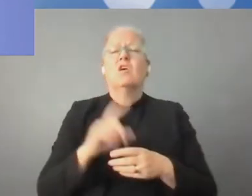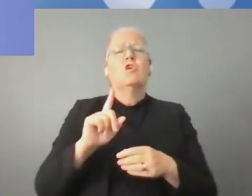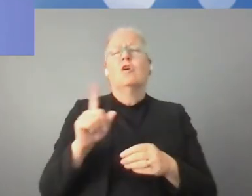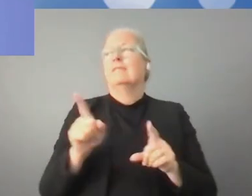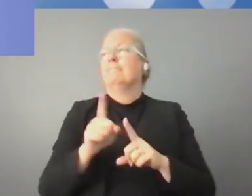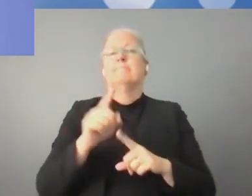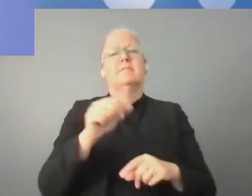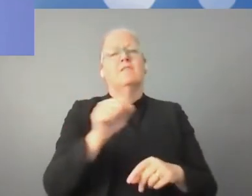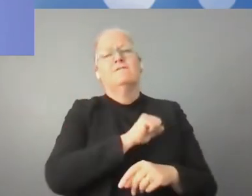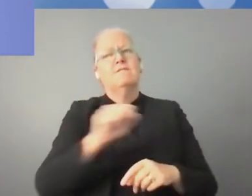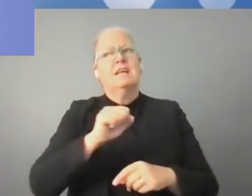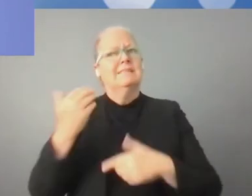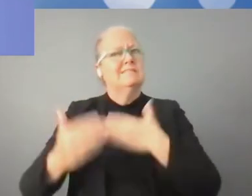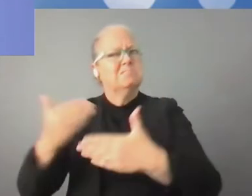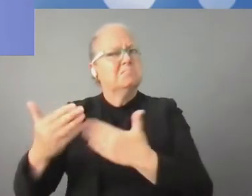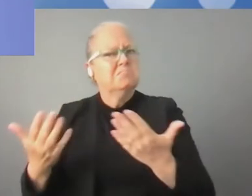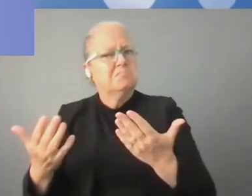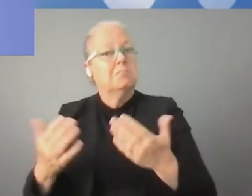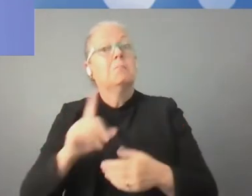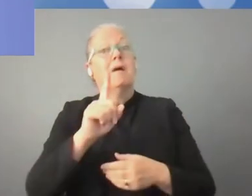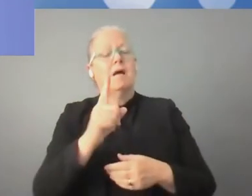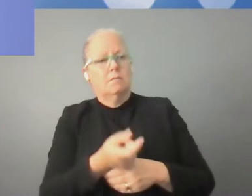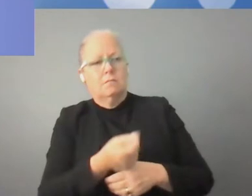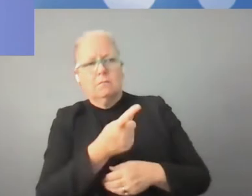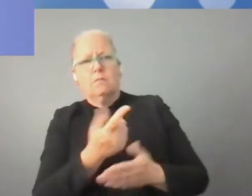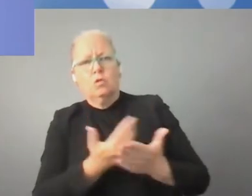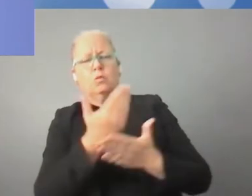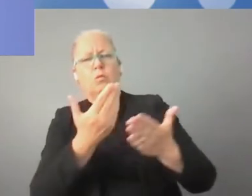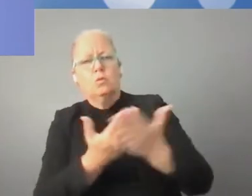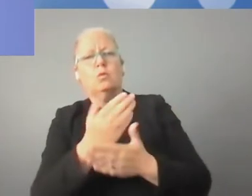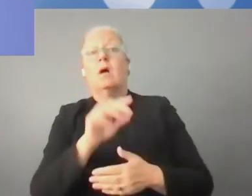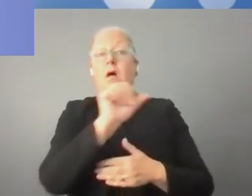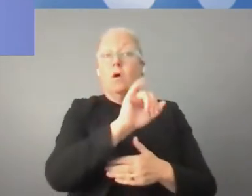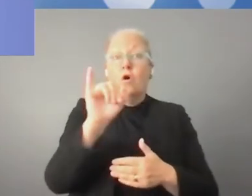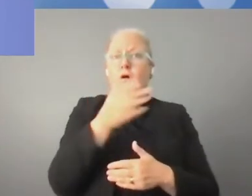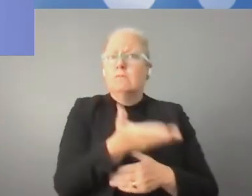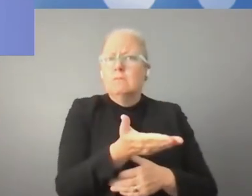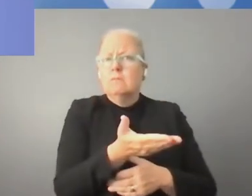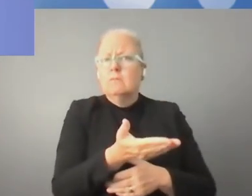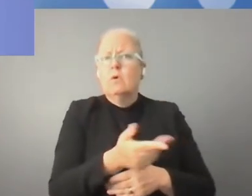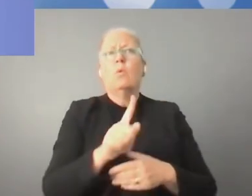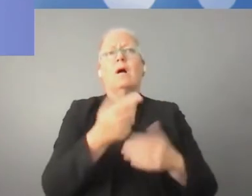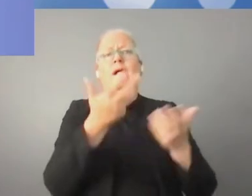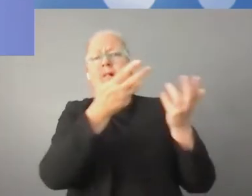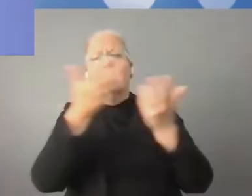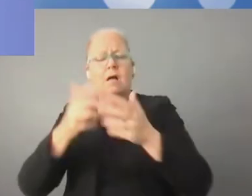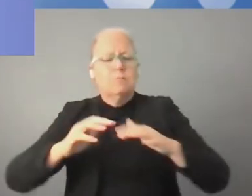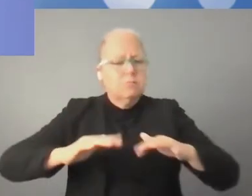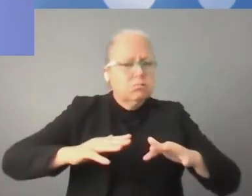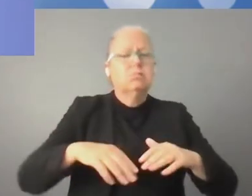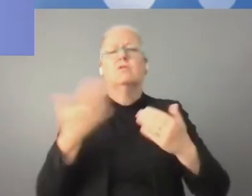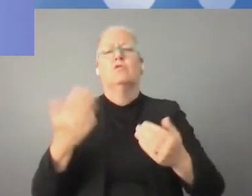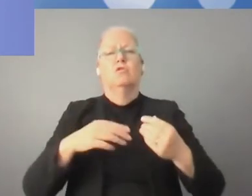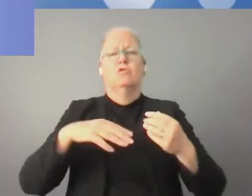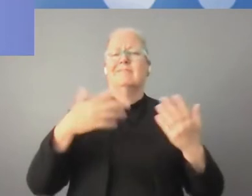rzeczywiste wykorzystanie i przyjęcie nowych technologii. Mamy technologie tradycyjne, ale mamy też coraz